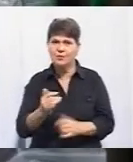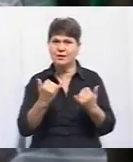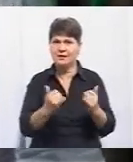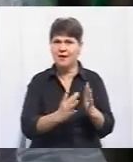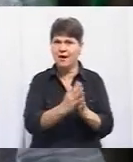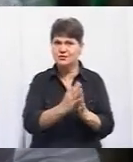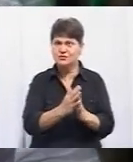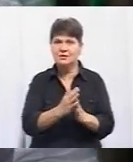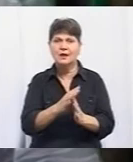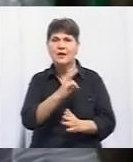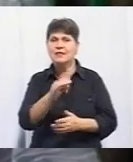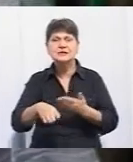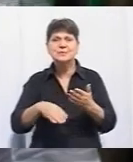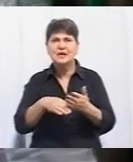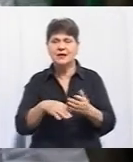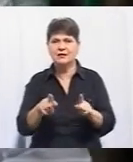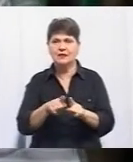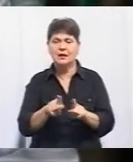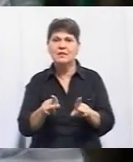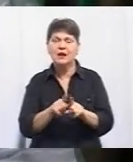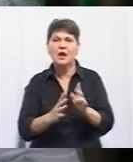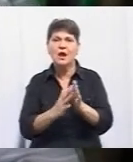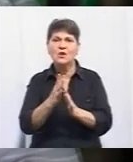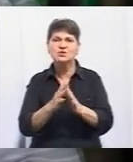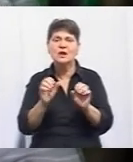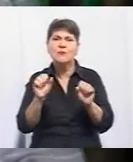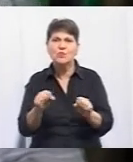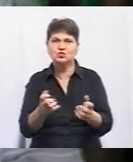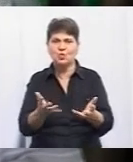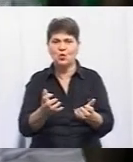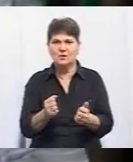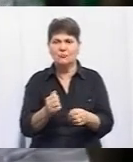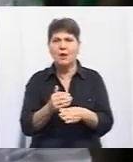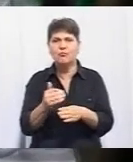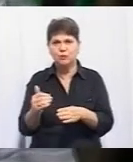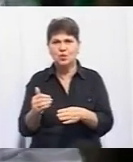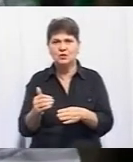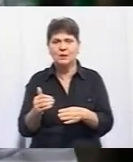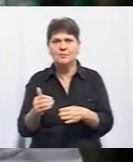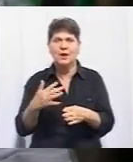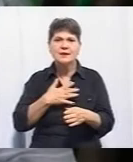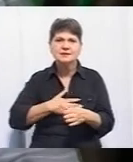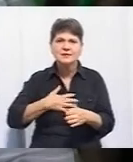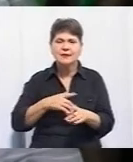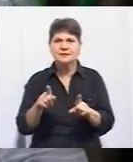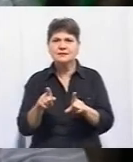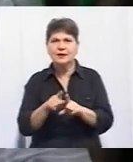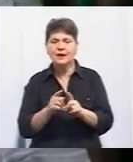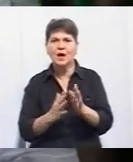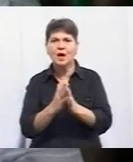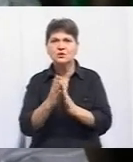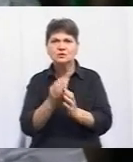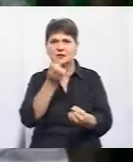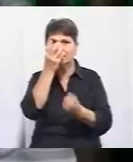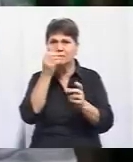сприятливе для них середовище. Такі рослини можуть отримувати потім стреси, такі рослини можуть потім не